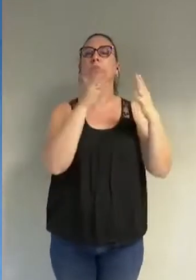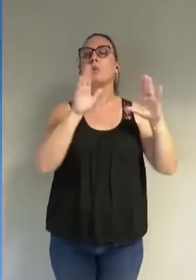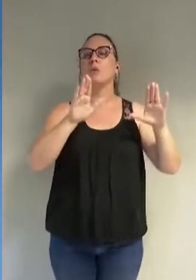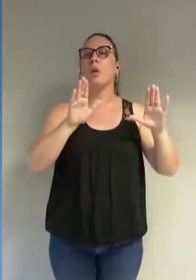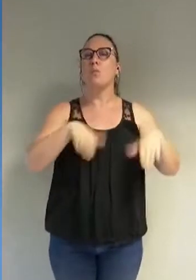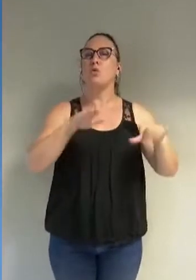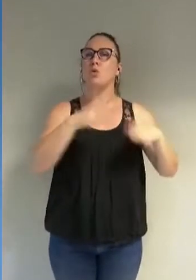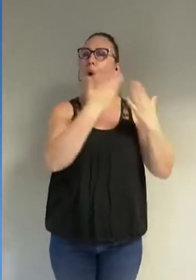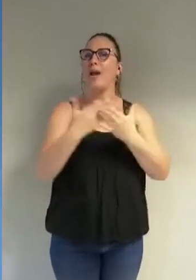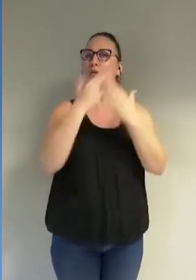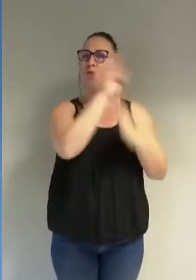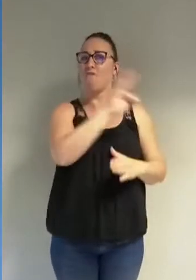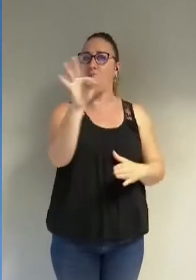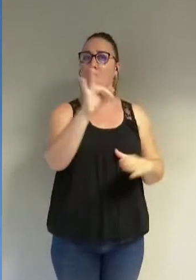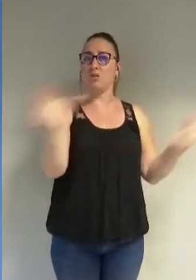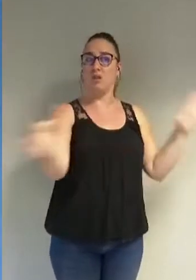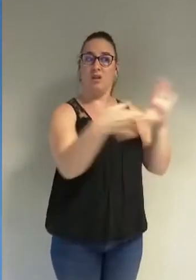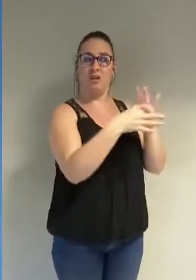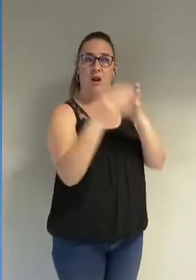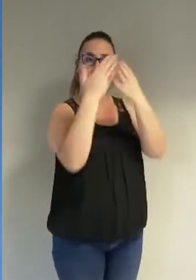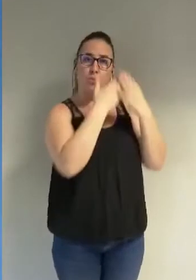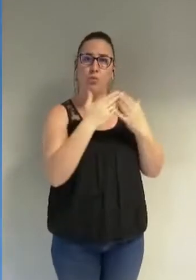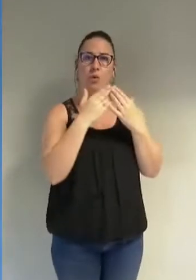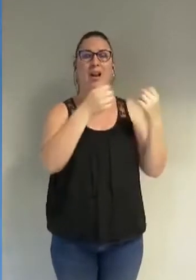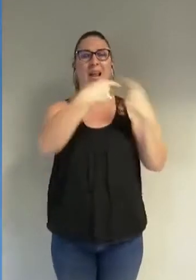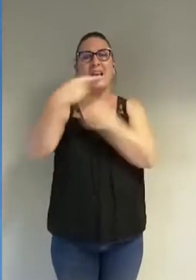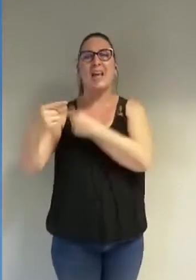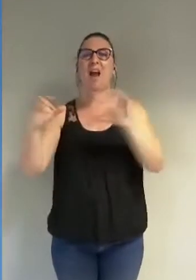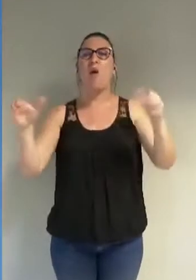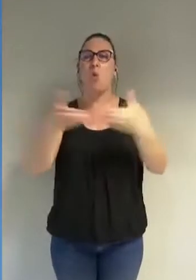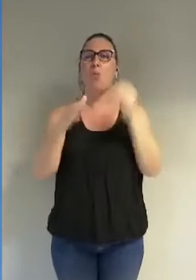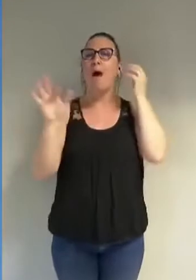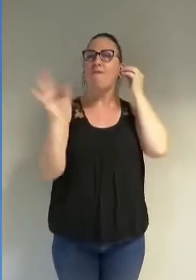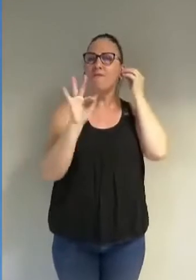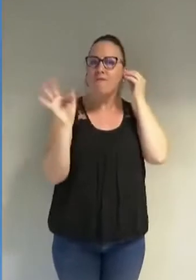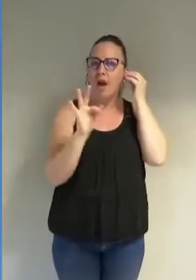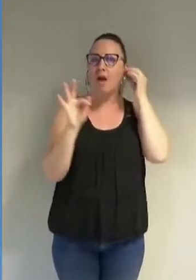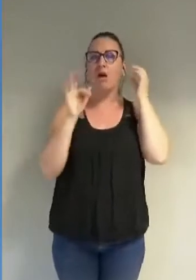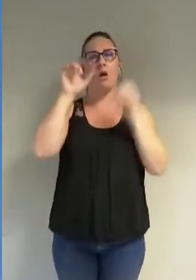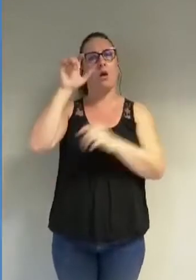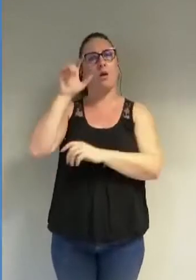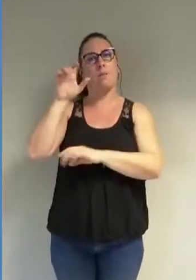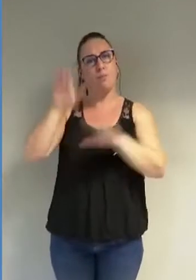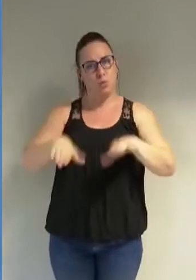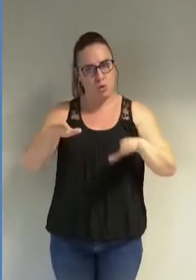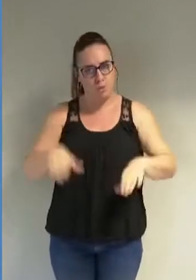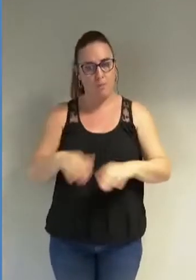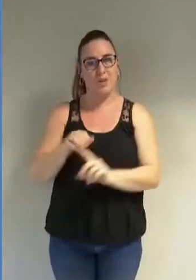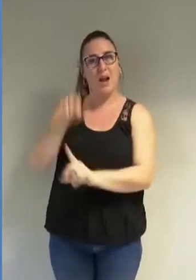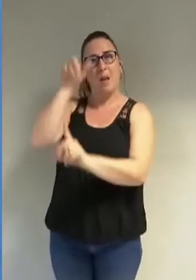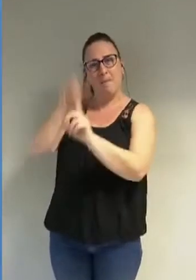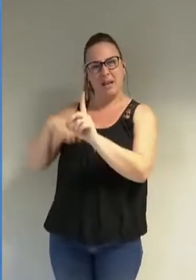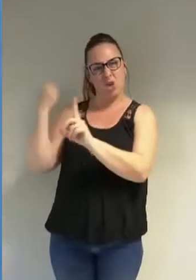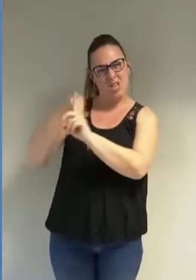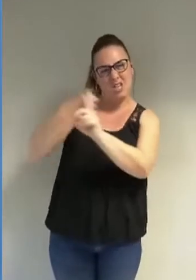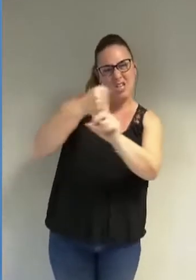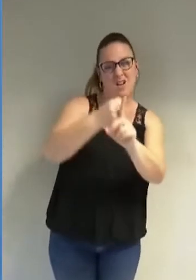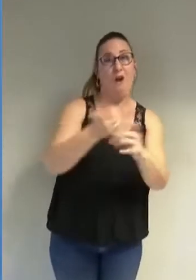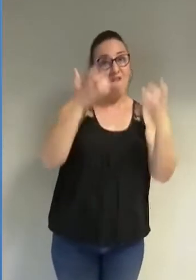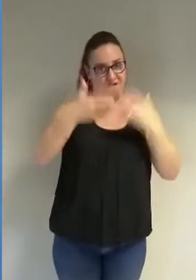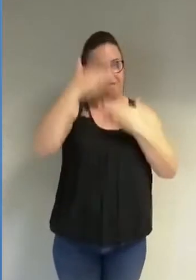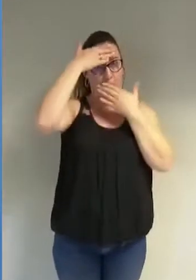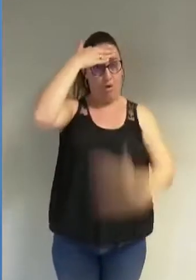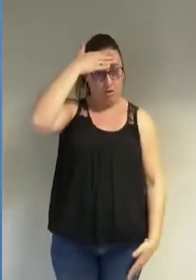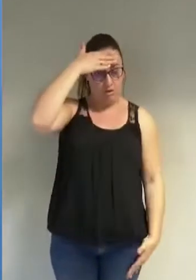considérés comme la branche étudiante des frères musulmans et que une des activistes pro-burkini d'Alliance citoyenne en